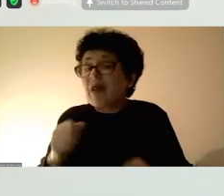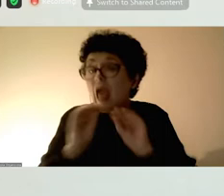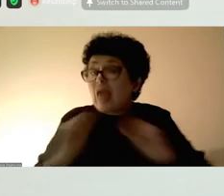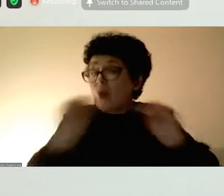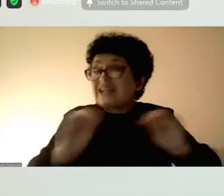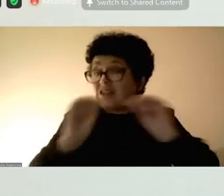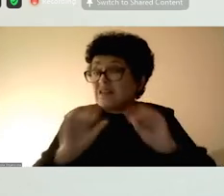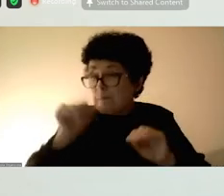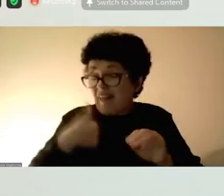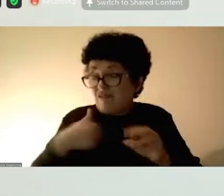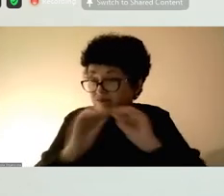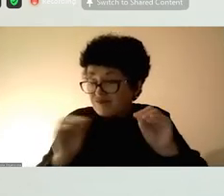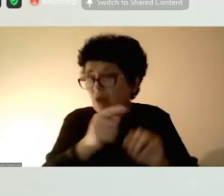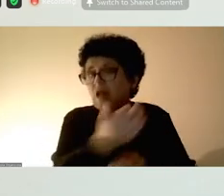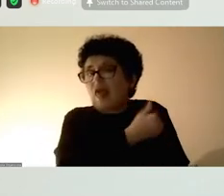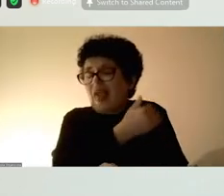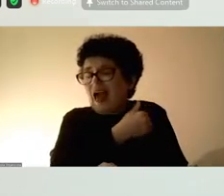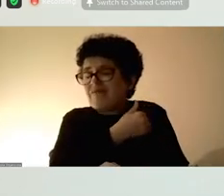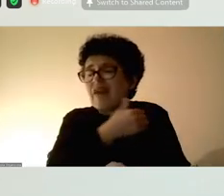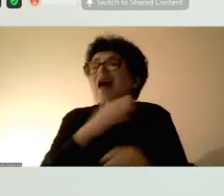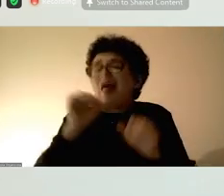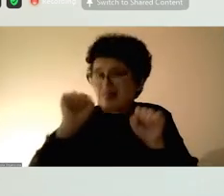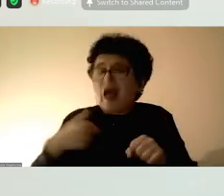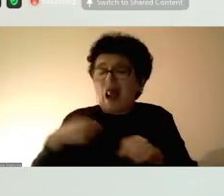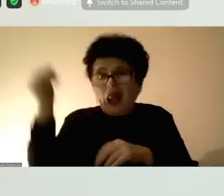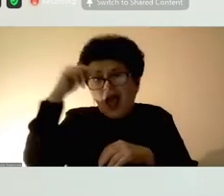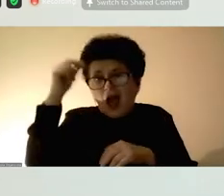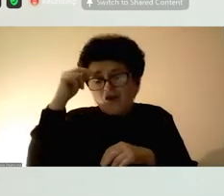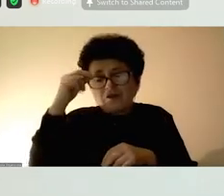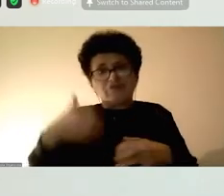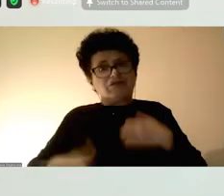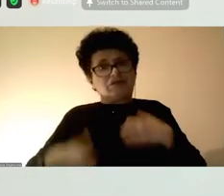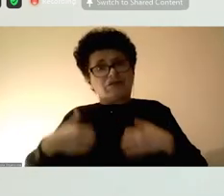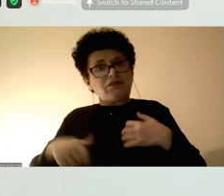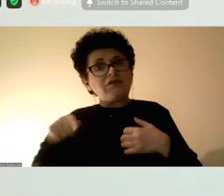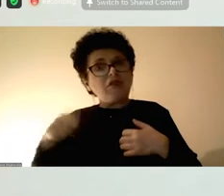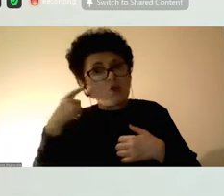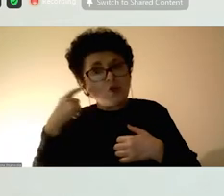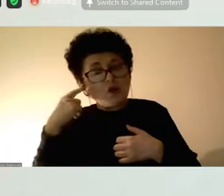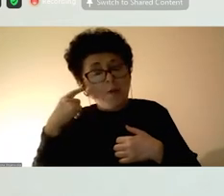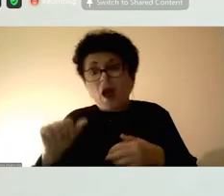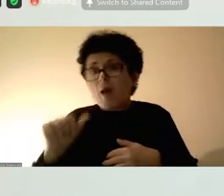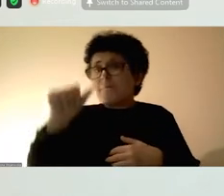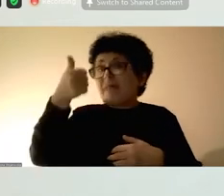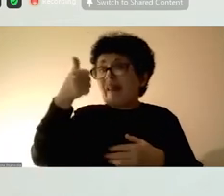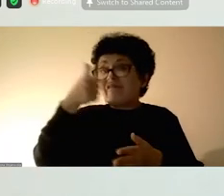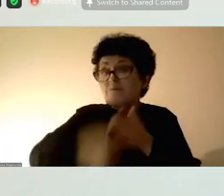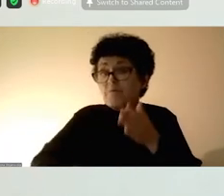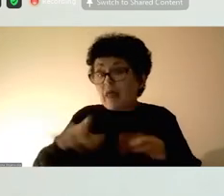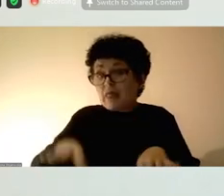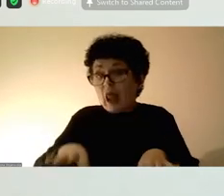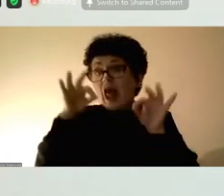да кажа дека не само што научила нешто ново и се возбудени околу тоа, туку дека за прв път нашла